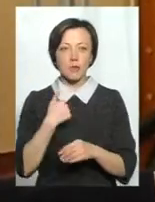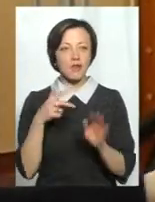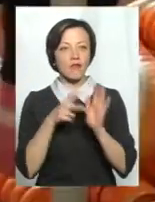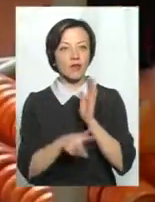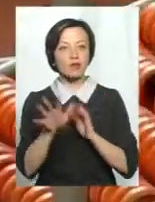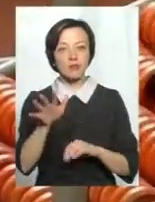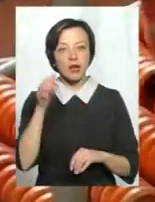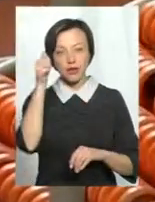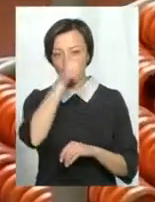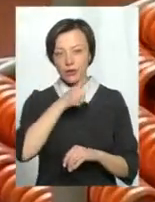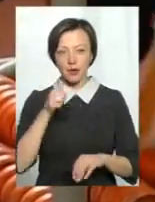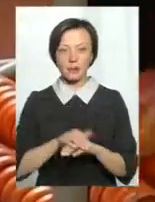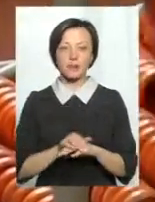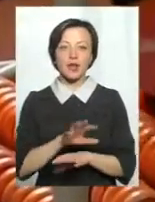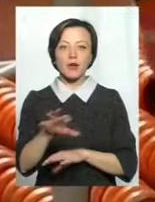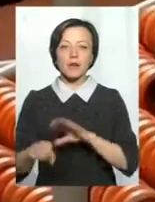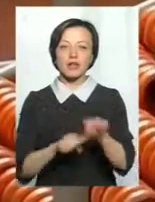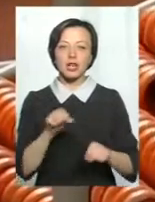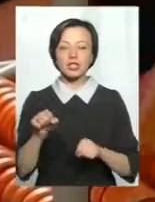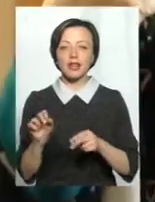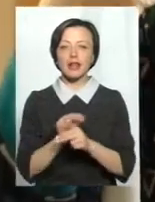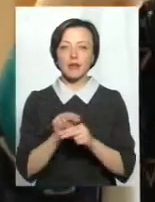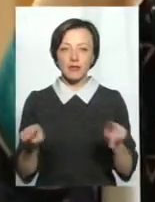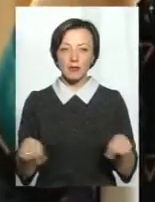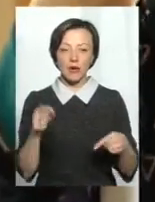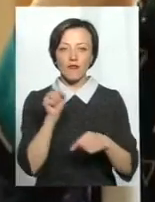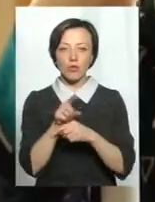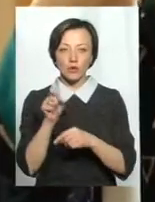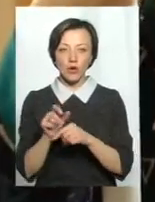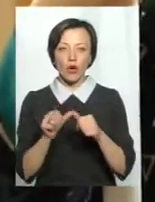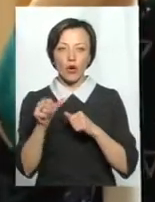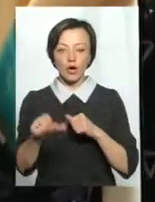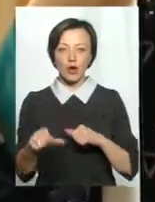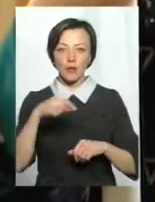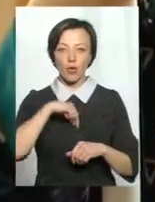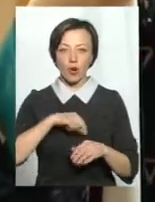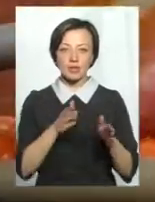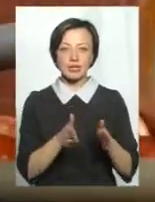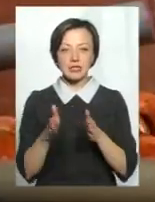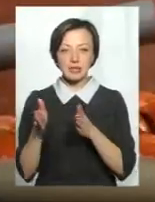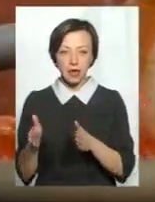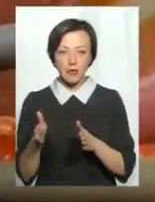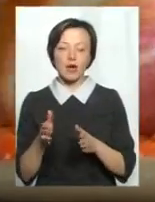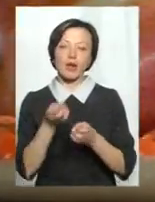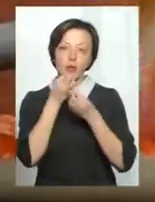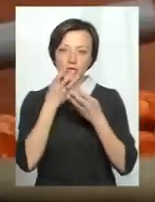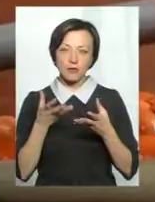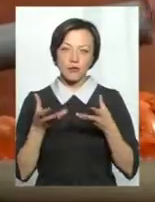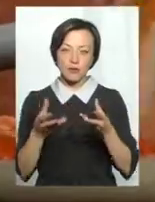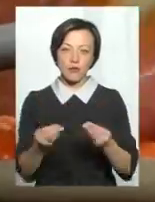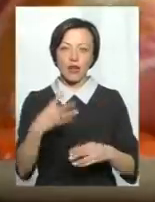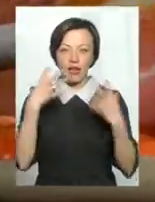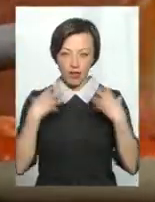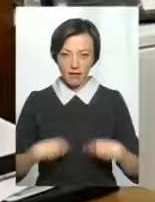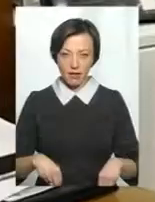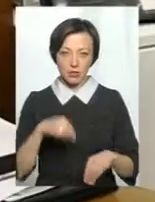років. Масажна терапія допомагає не лише відновити функції окремих органів і систем, а й позитивно діє на весь